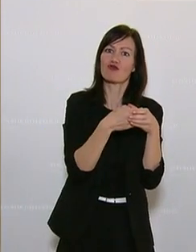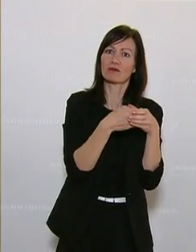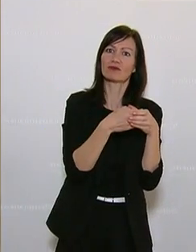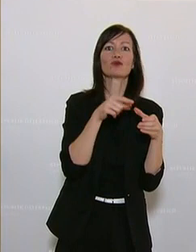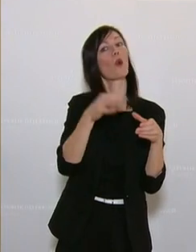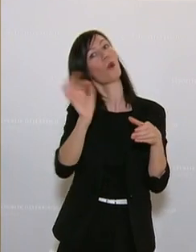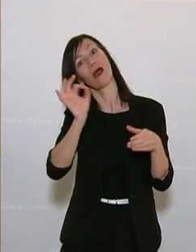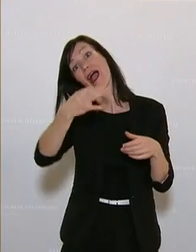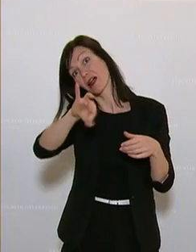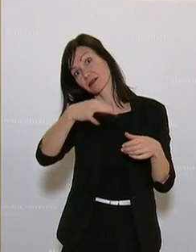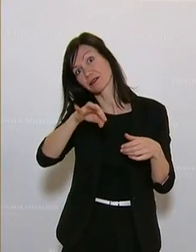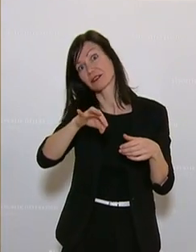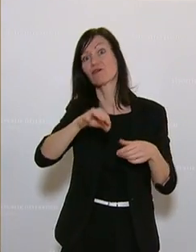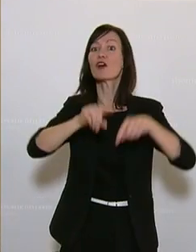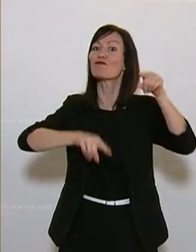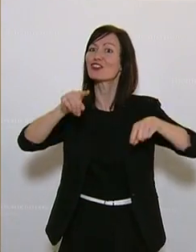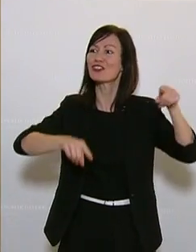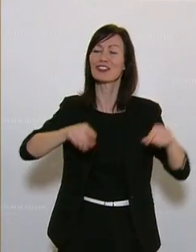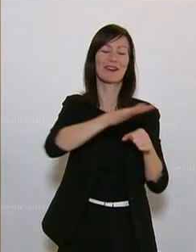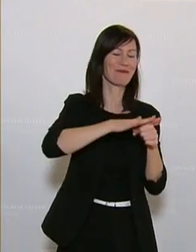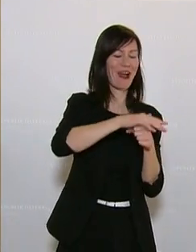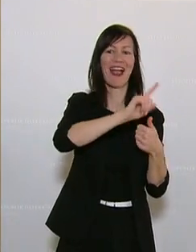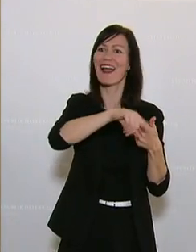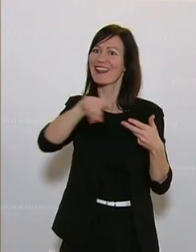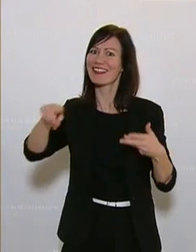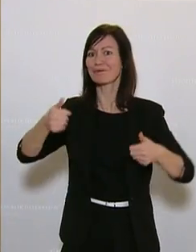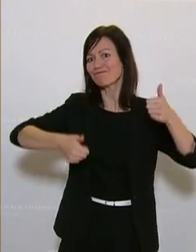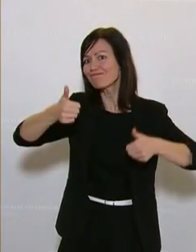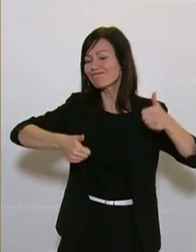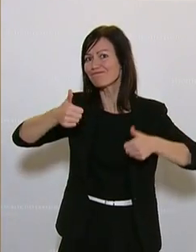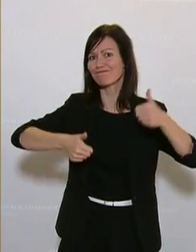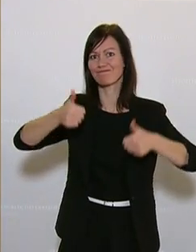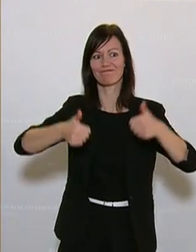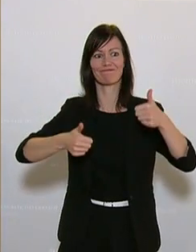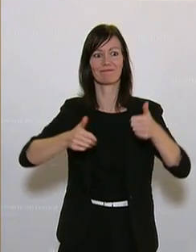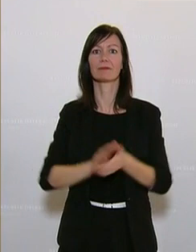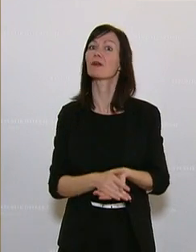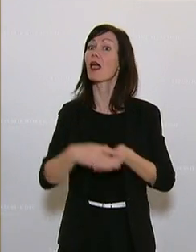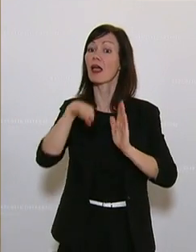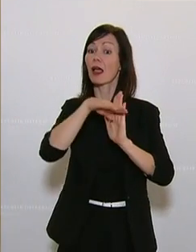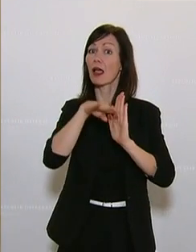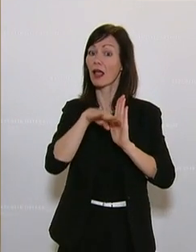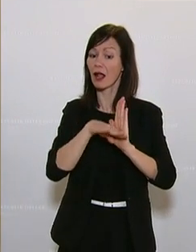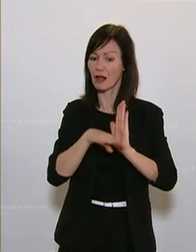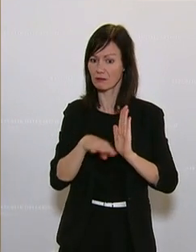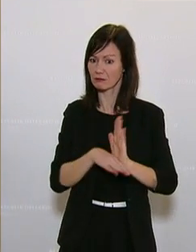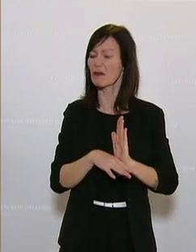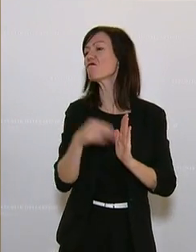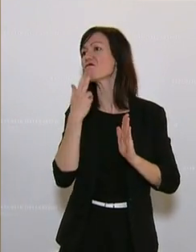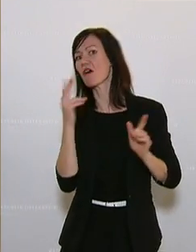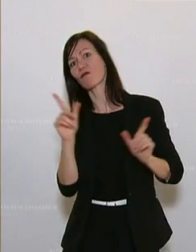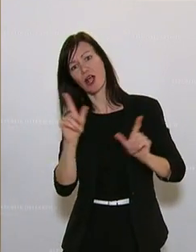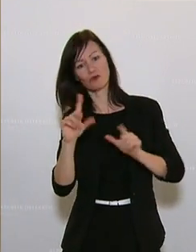gegeneinander. Die Regeln des Wettkampfes werden dabei durch das Spiel sowie durch ein Regelwerk, das vom Wettkampfveranstalter